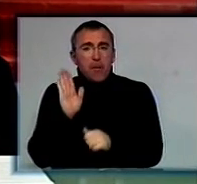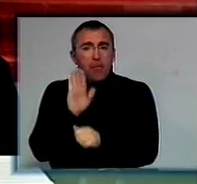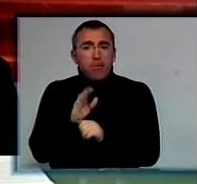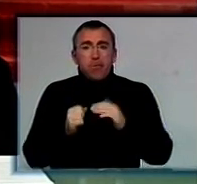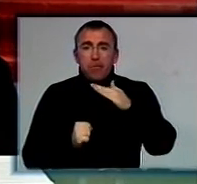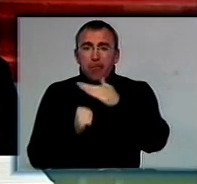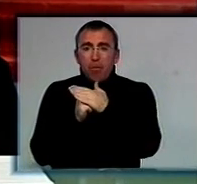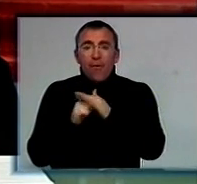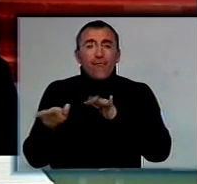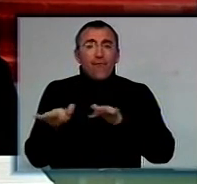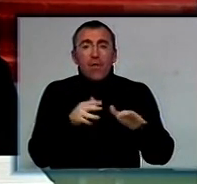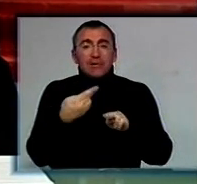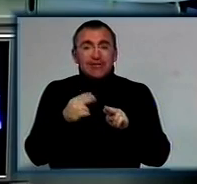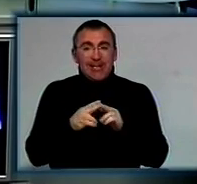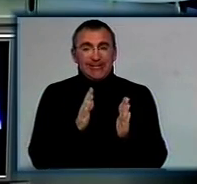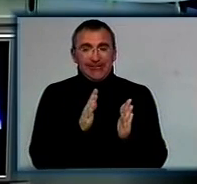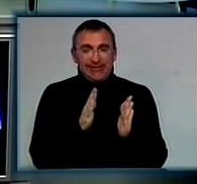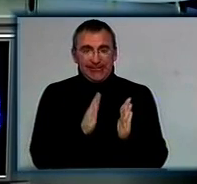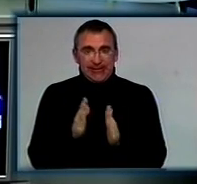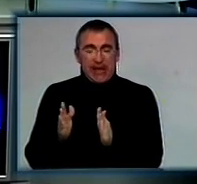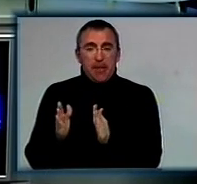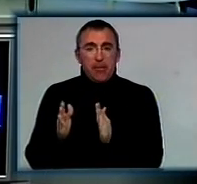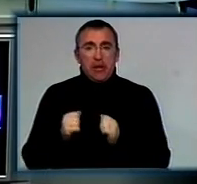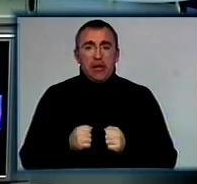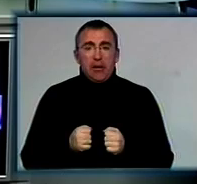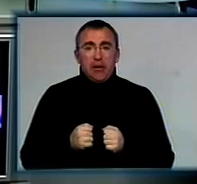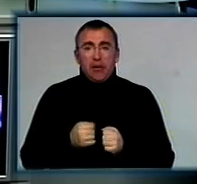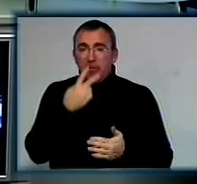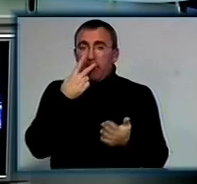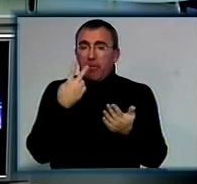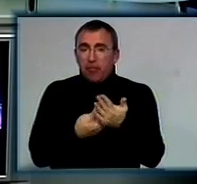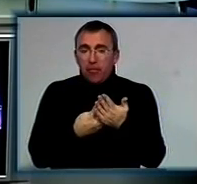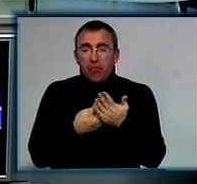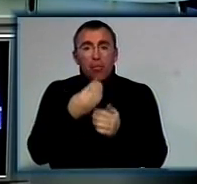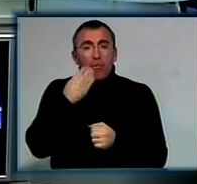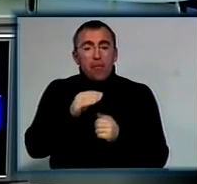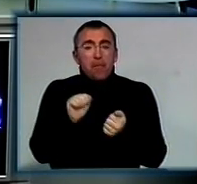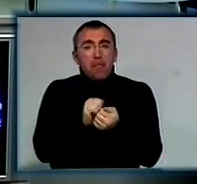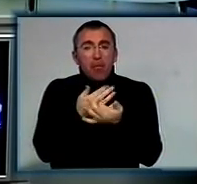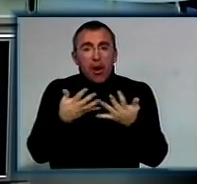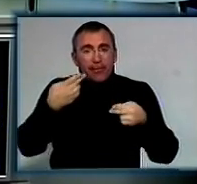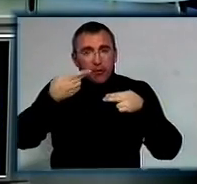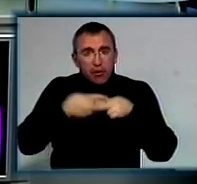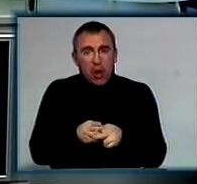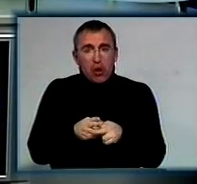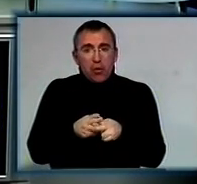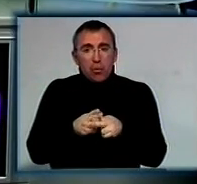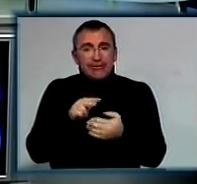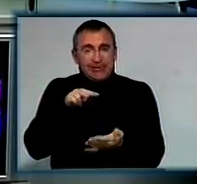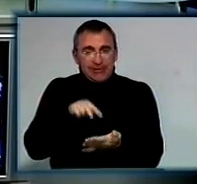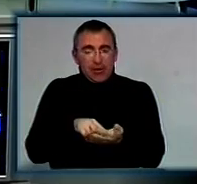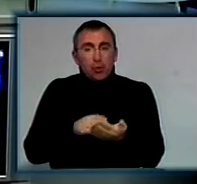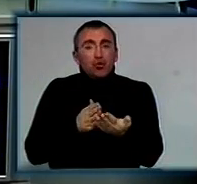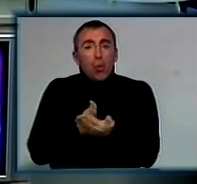база щодо функціонування цієї системи. Передбачено значне поліпшення матеріально-технічного стану